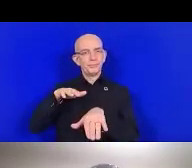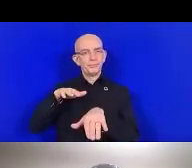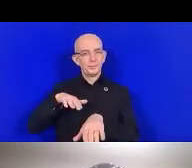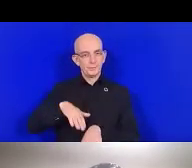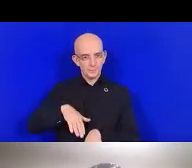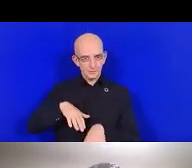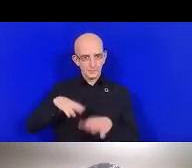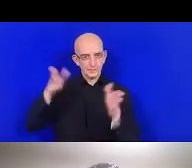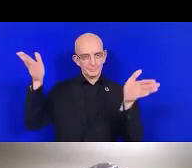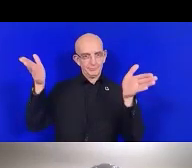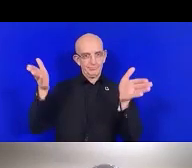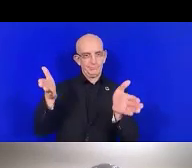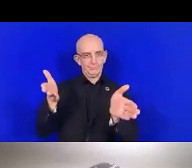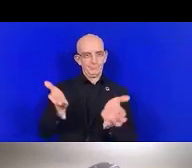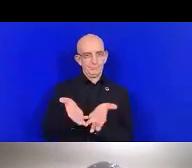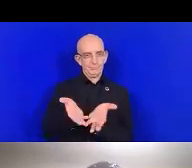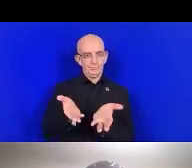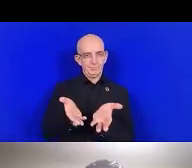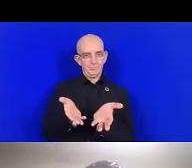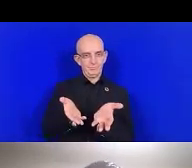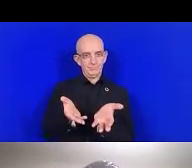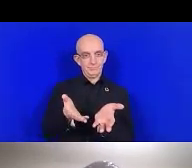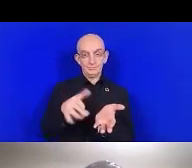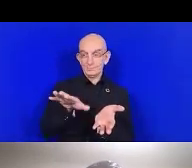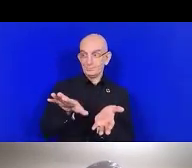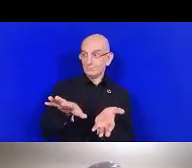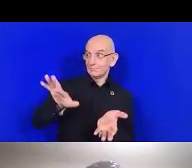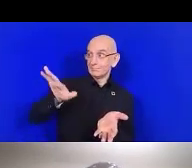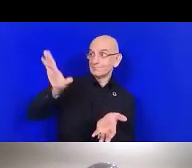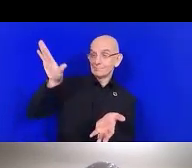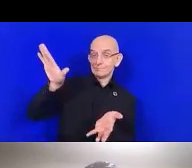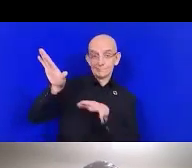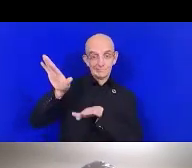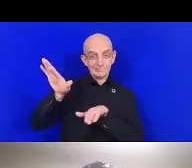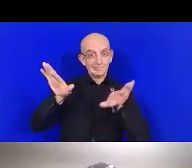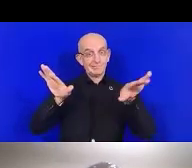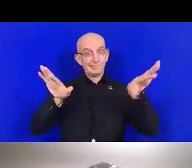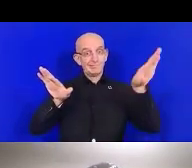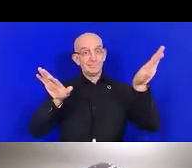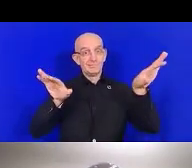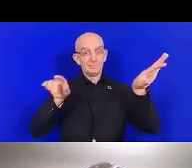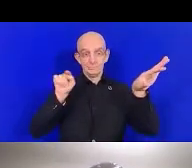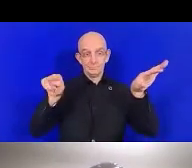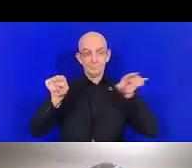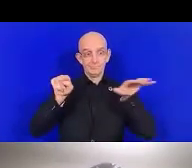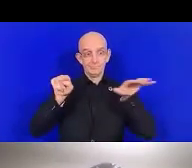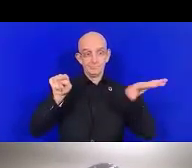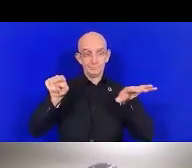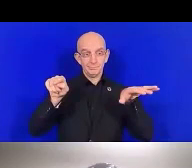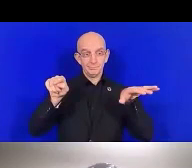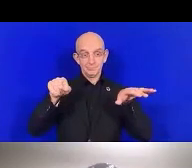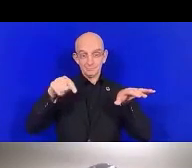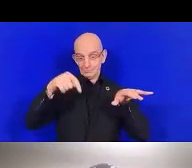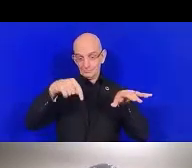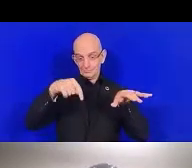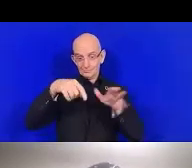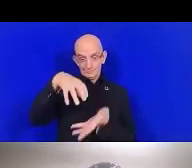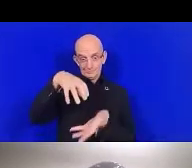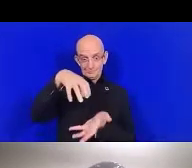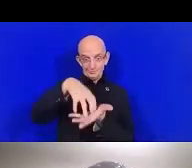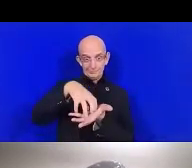plusieurs... Nous avons différents